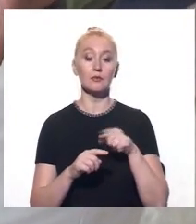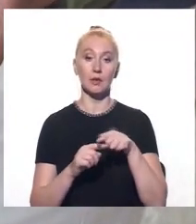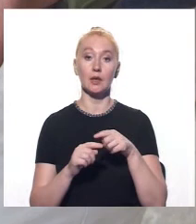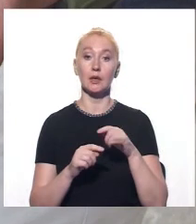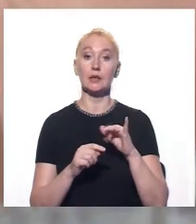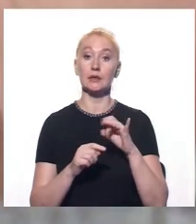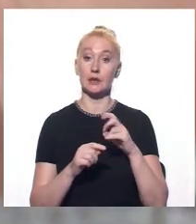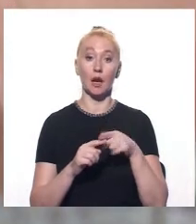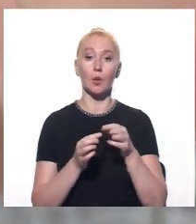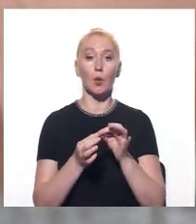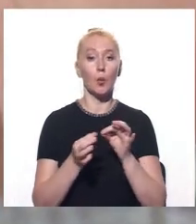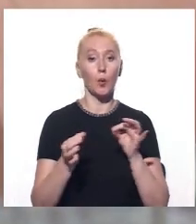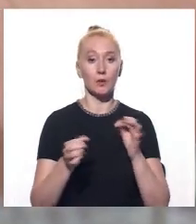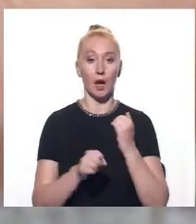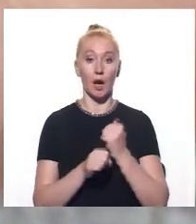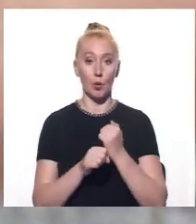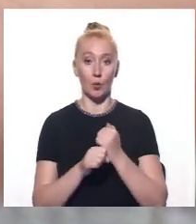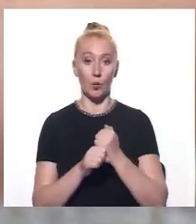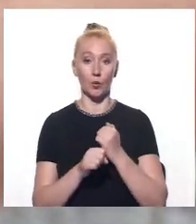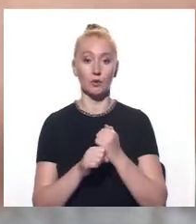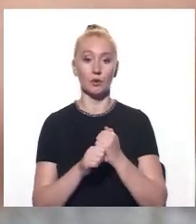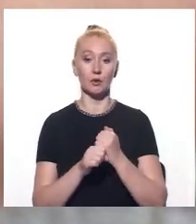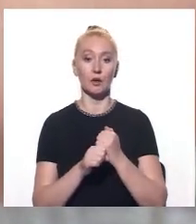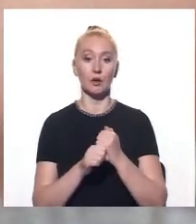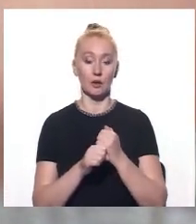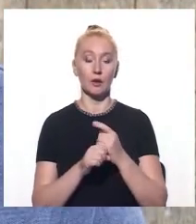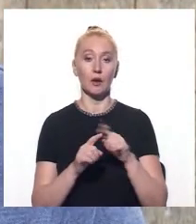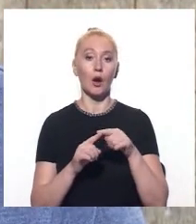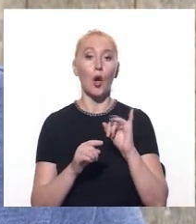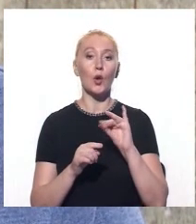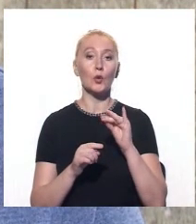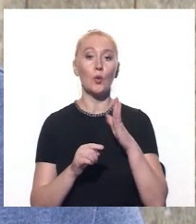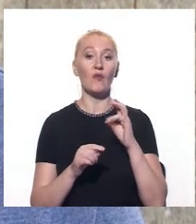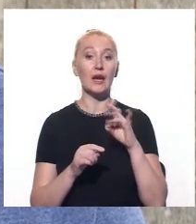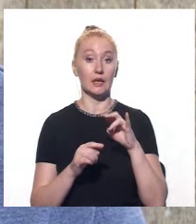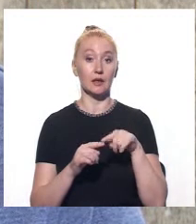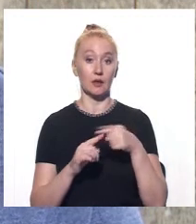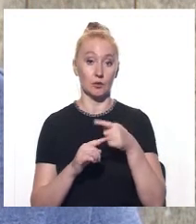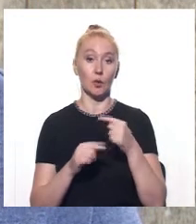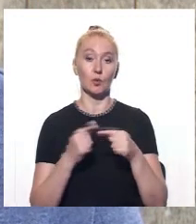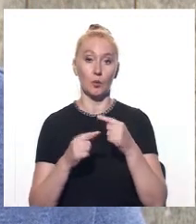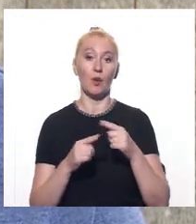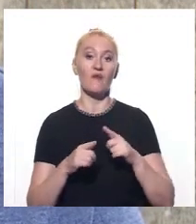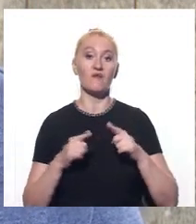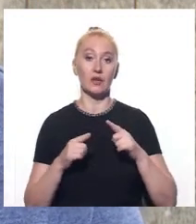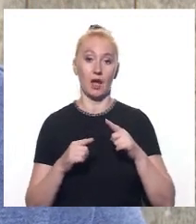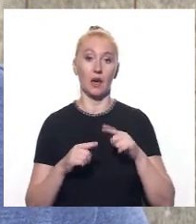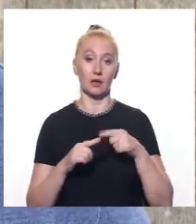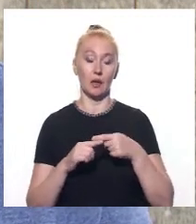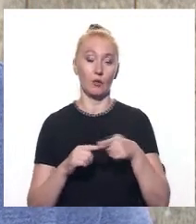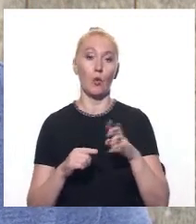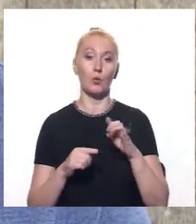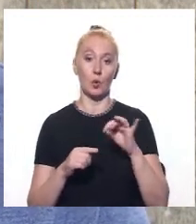тонка робота, я б навіть сказав, ювелірна робота доби фінальної бронзи 3200